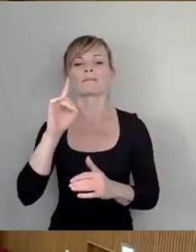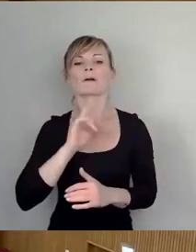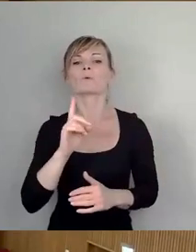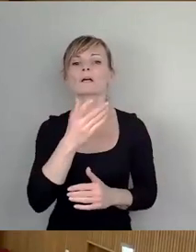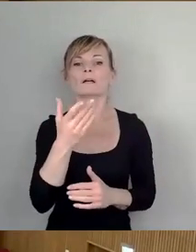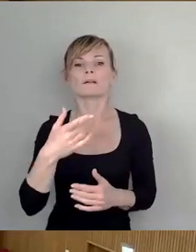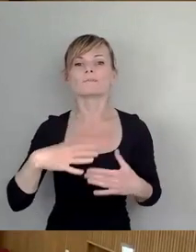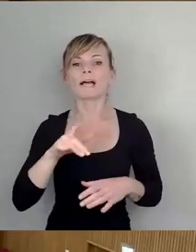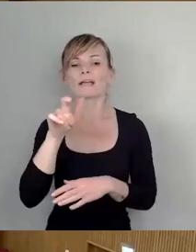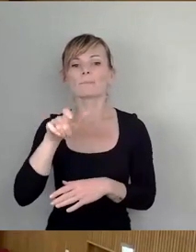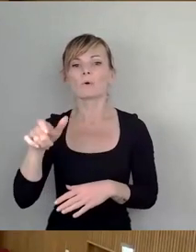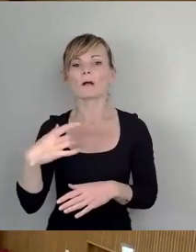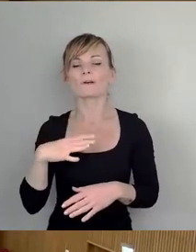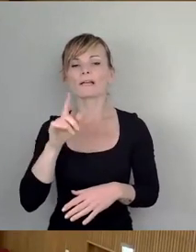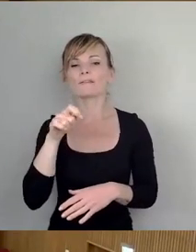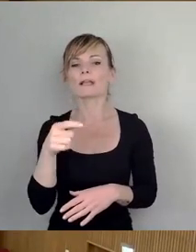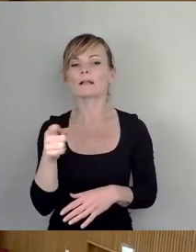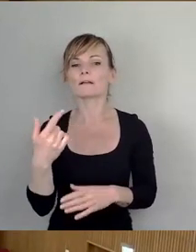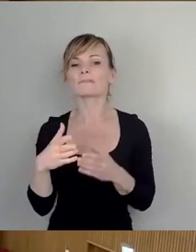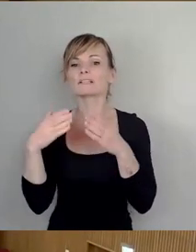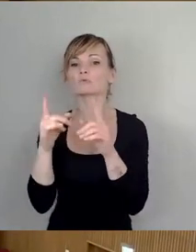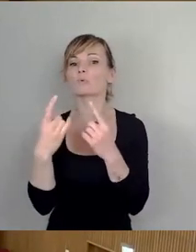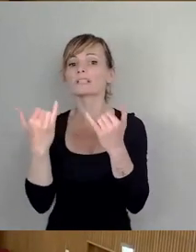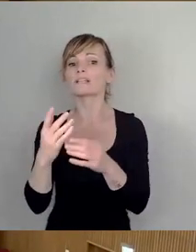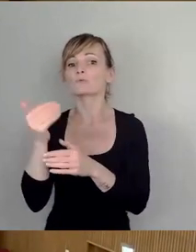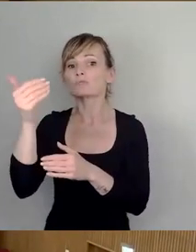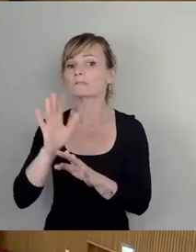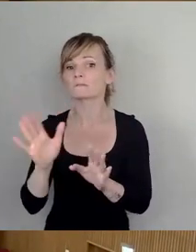freie Wähler, freie Bürger. Jetzt in der Fraktionsrunde oder auch warten?